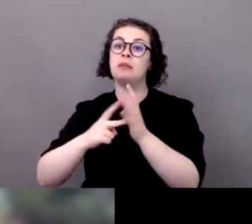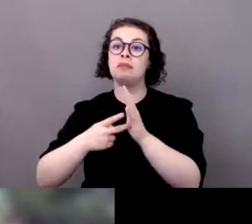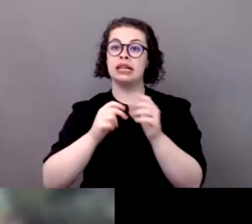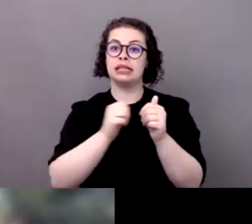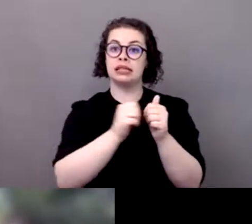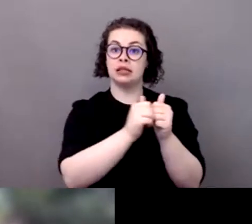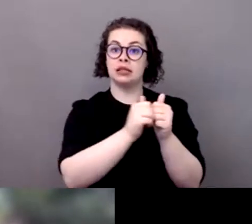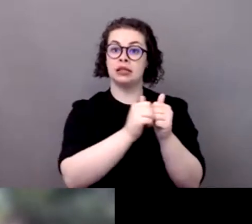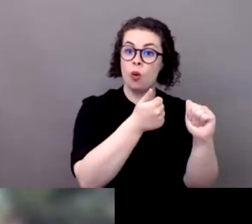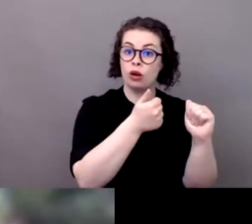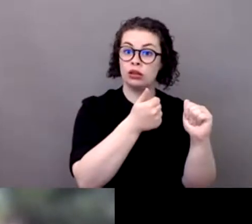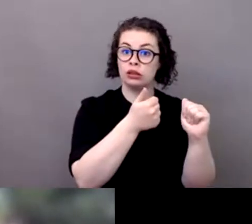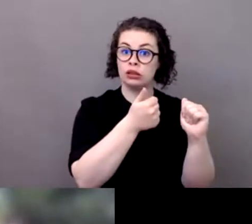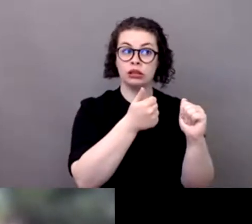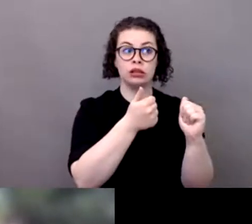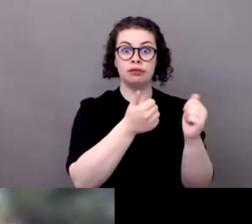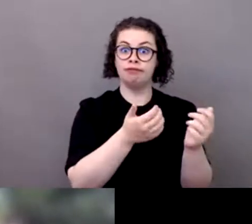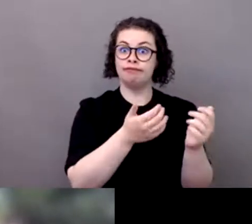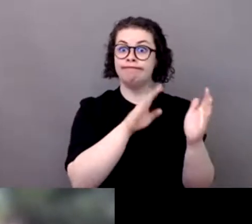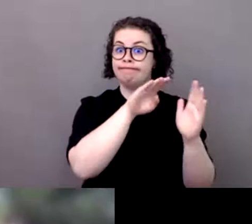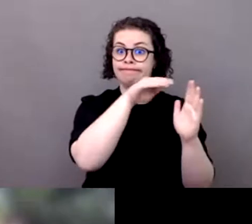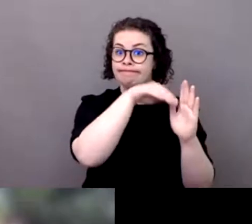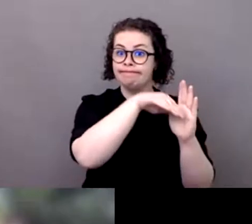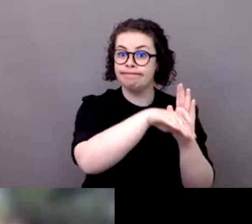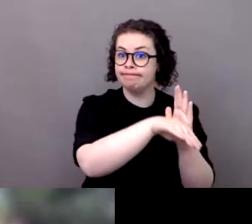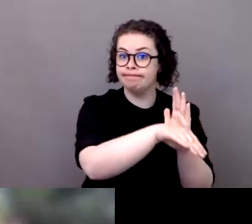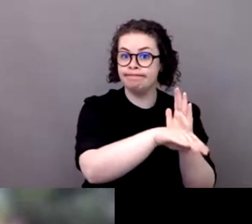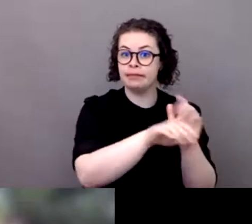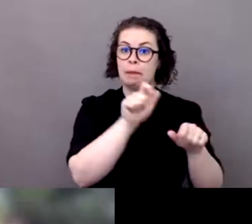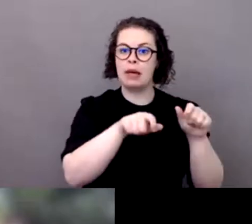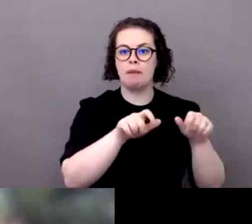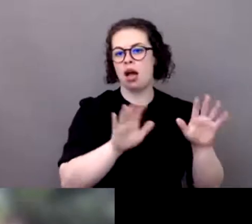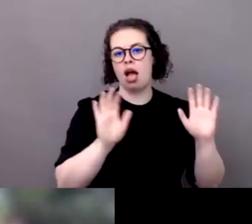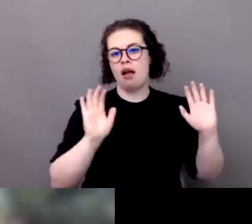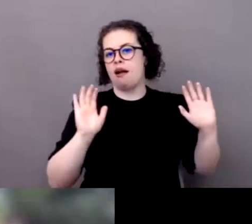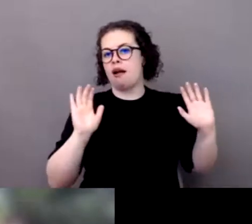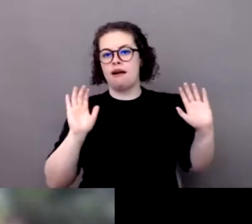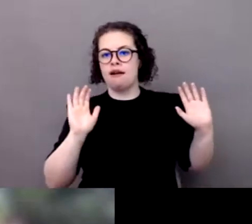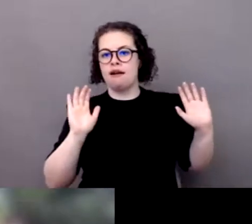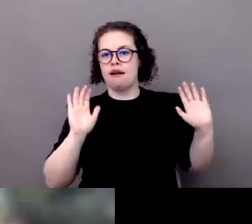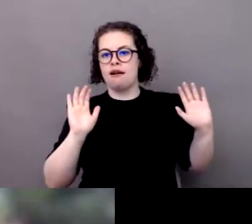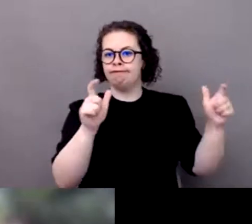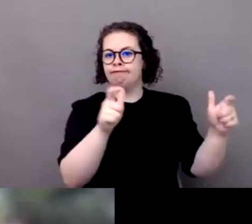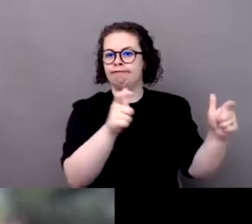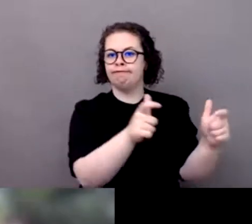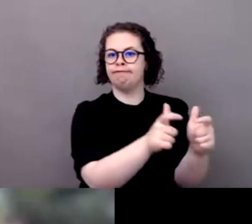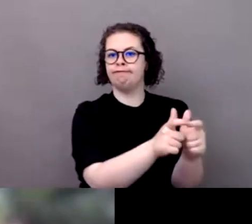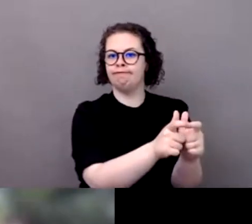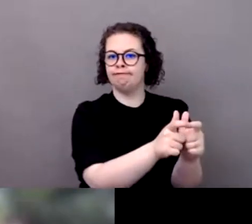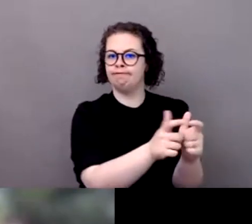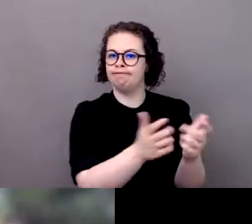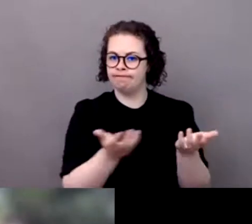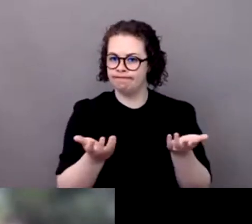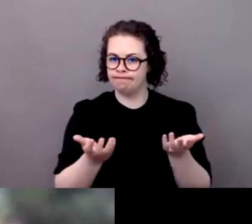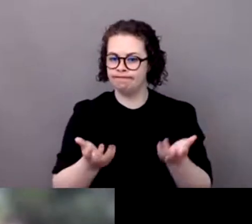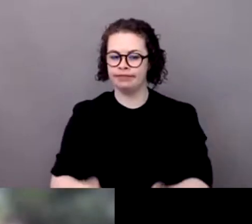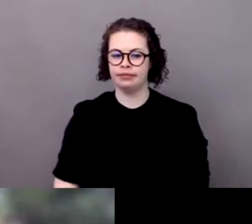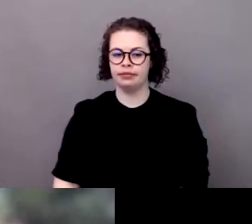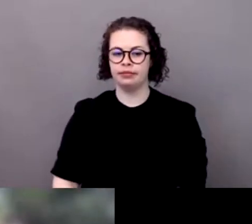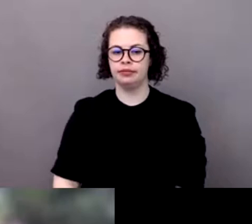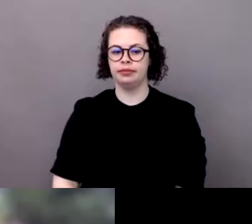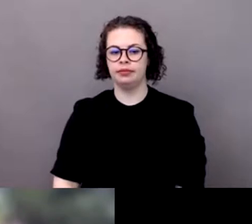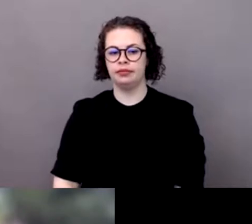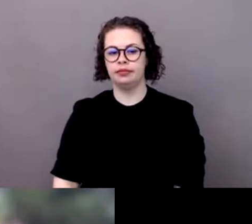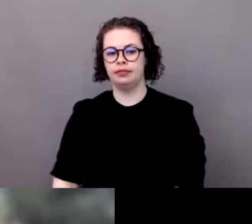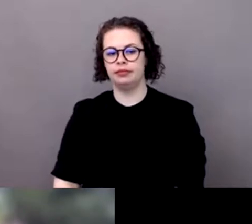la situation dans laquelle on est il faut le rappeler c à que les zoonoses je dis pas